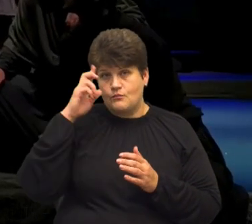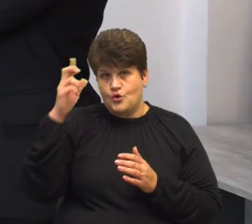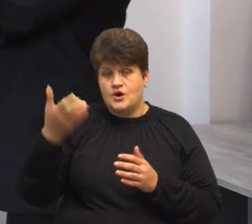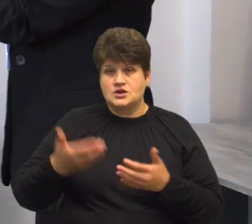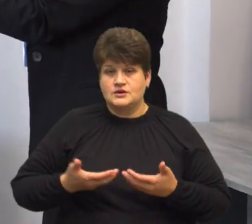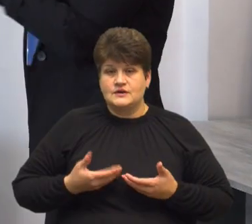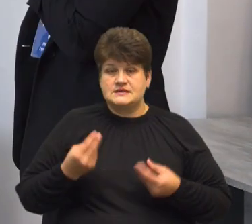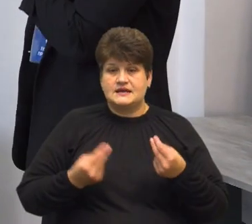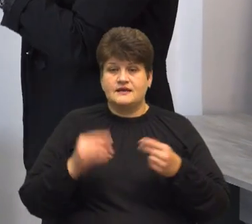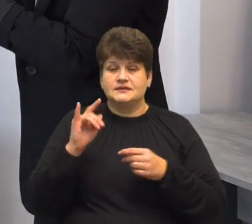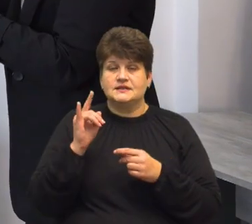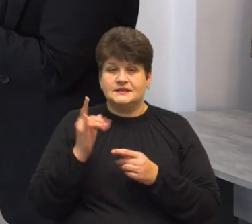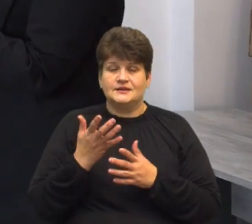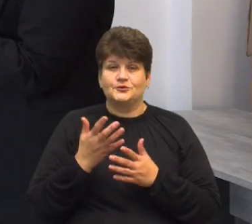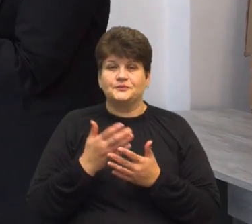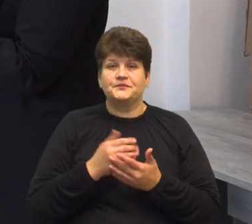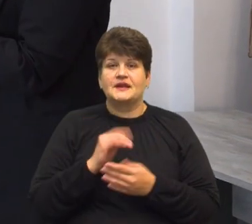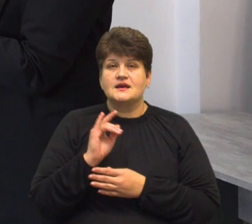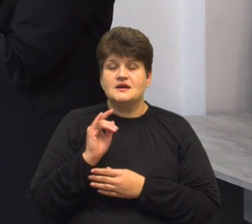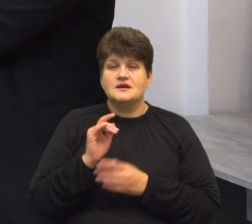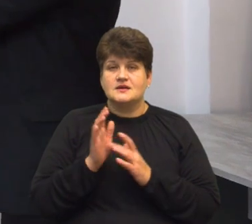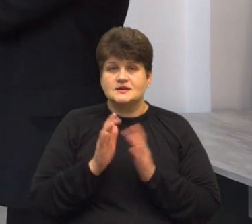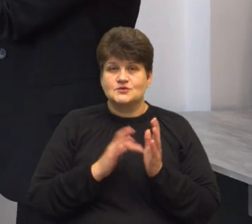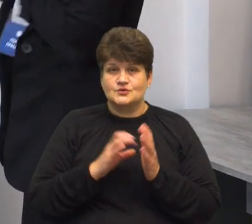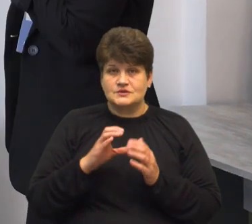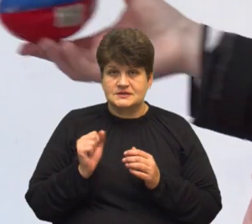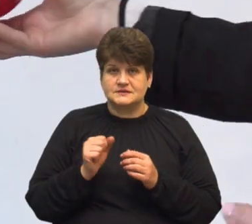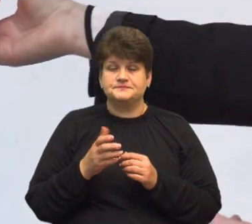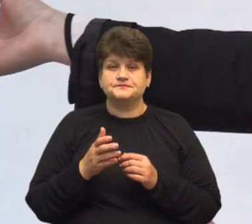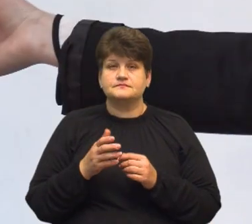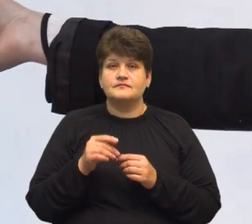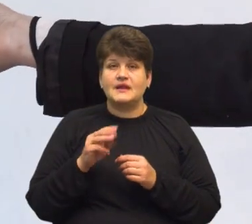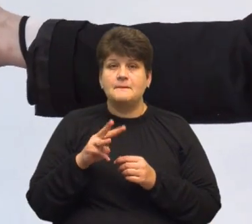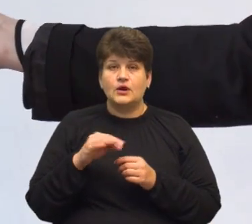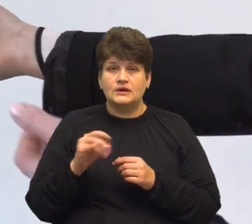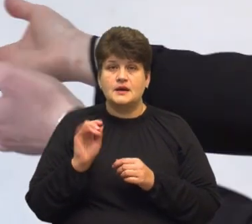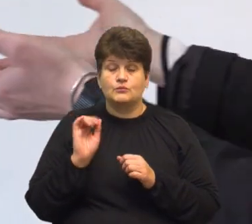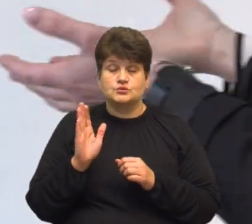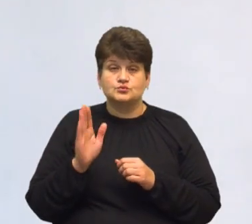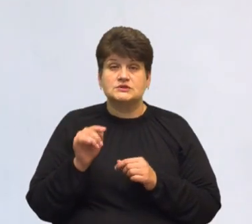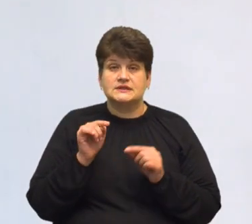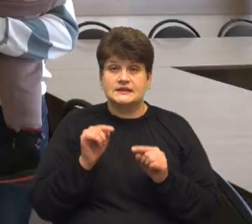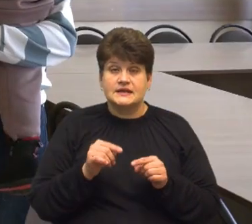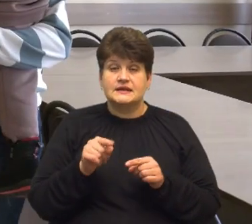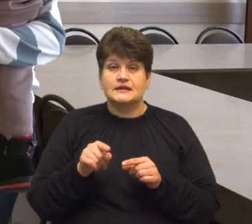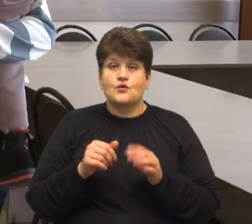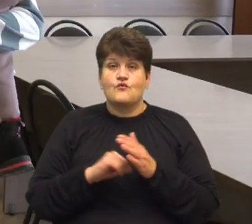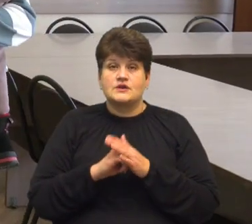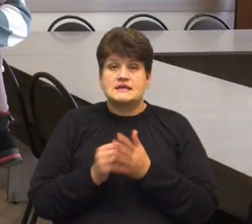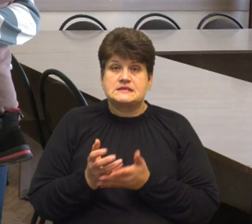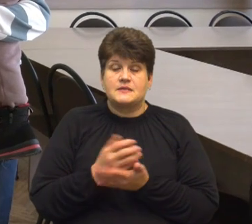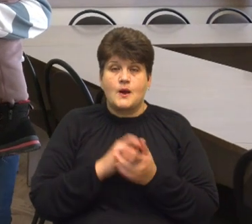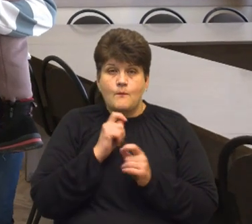Ісуса. Сім'я Катерини – одна з учасників акції «Миколаїм може стати ти», яку організовує Карітас. Для них у фонді збирають